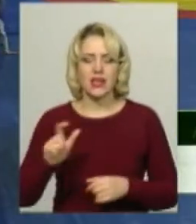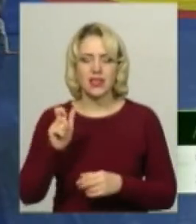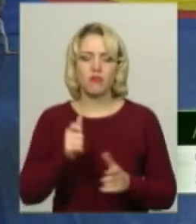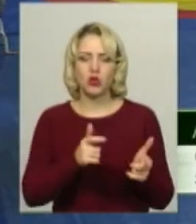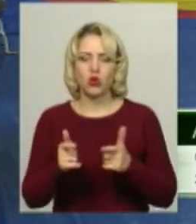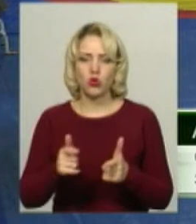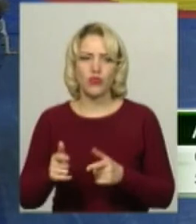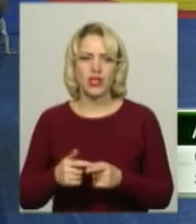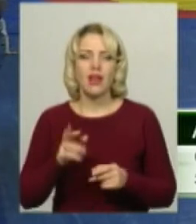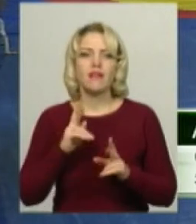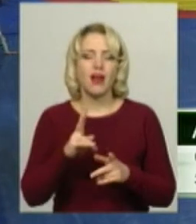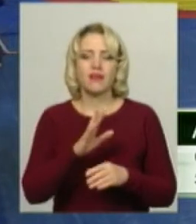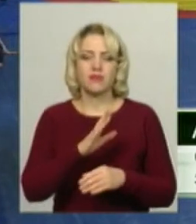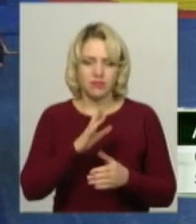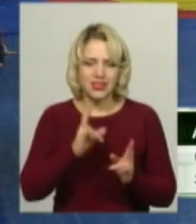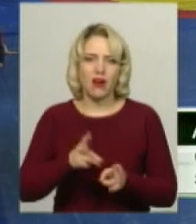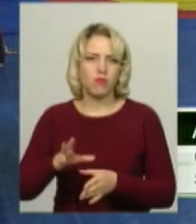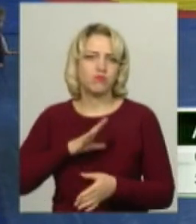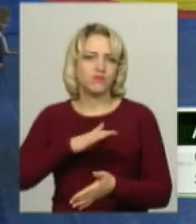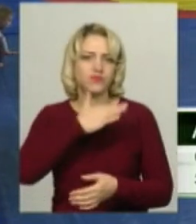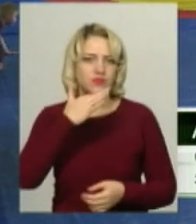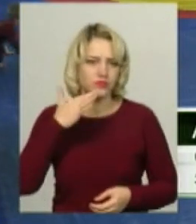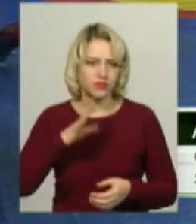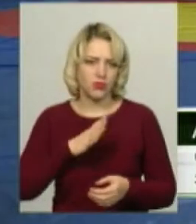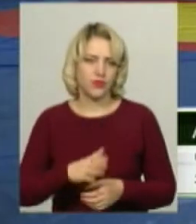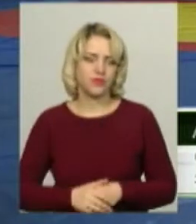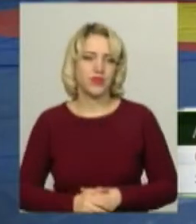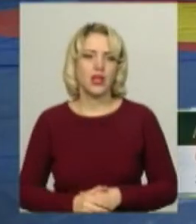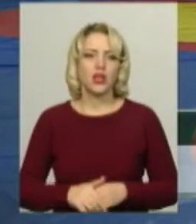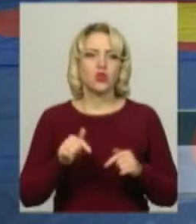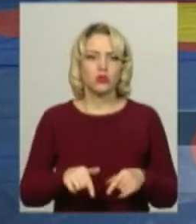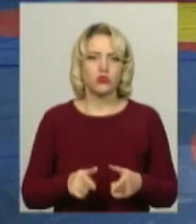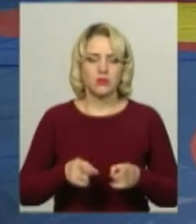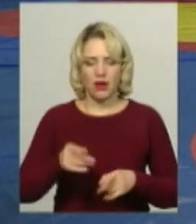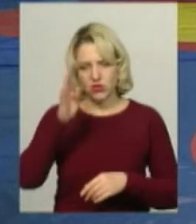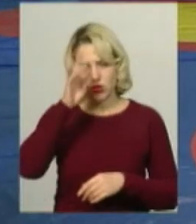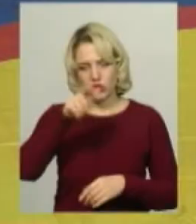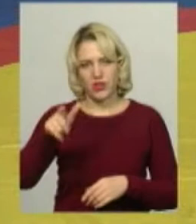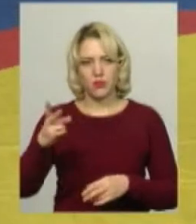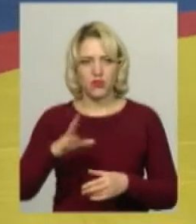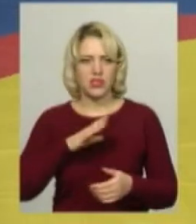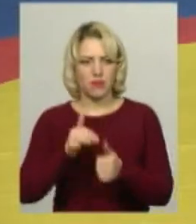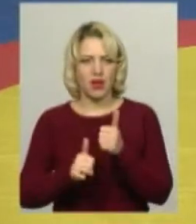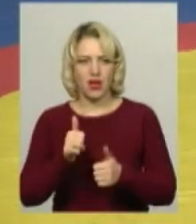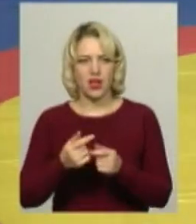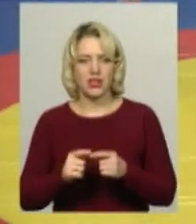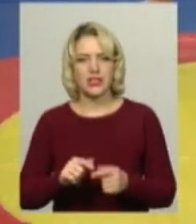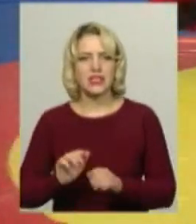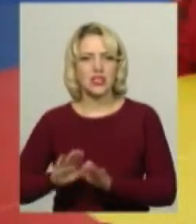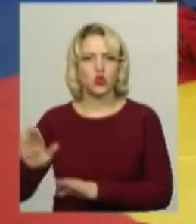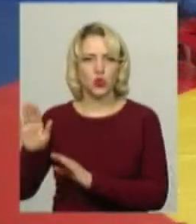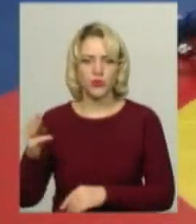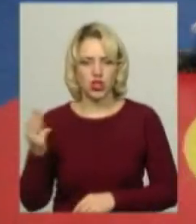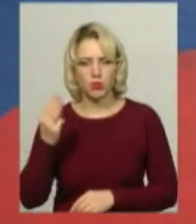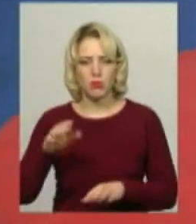без травми в спорті. Ось ще й в такому спорті – бойовому самбо. Тут справжні чоловіки повинні змагатися. Заступник Шепетівського міського